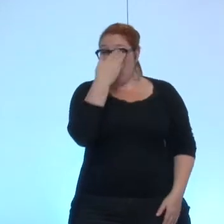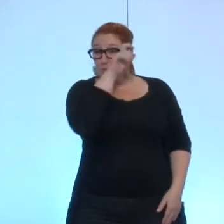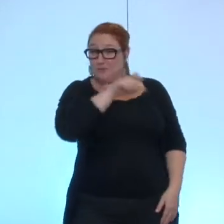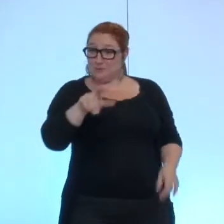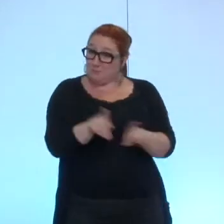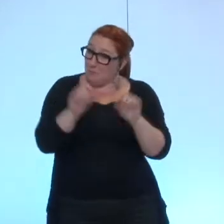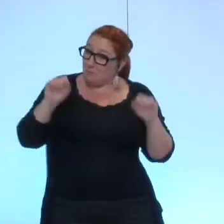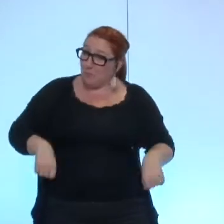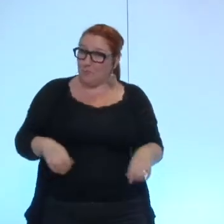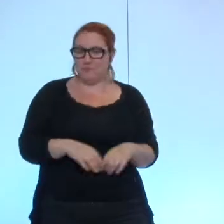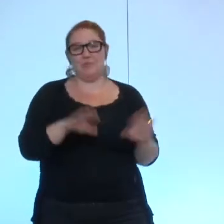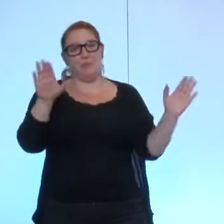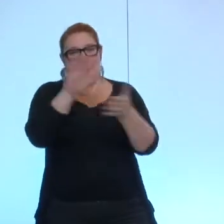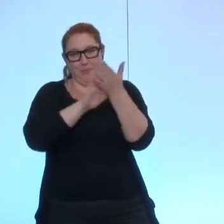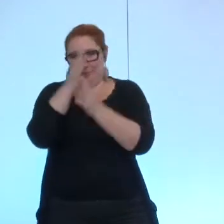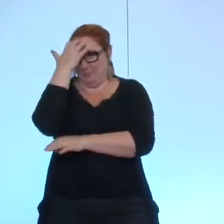plus sérieusement, dirions-nous.